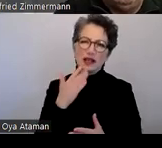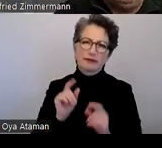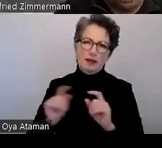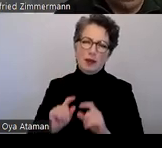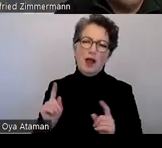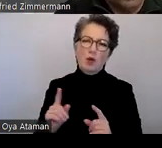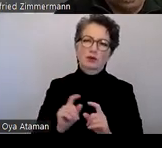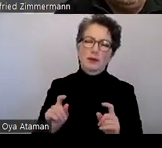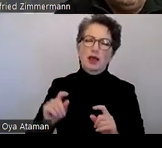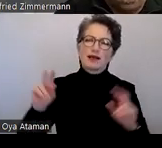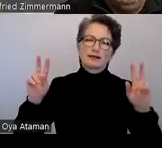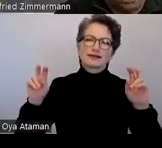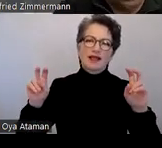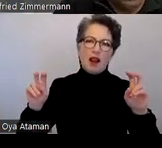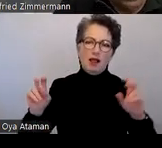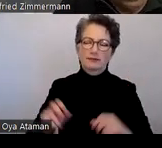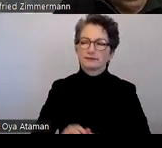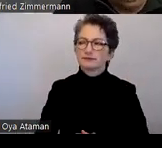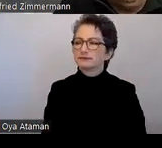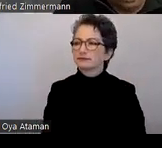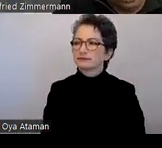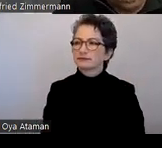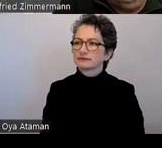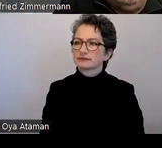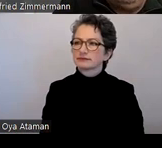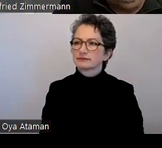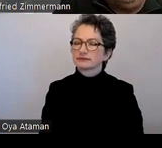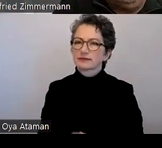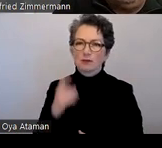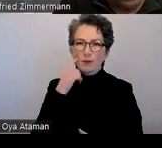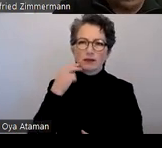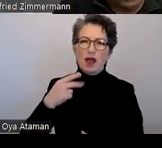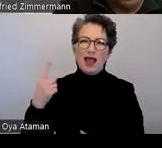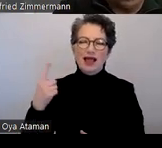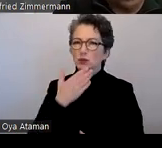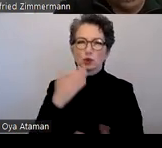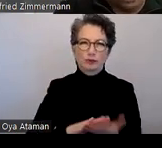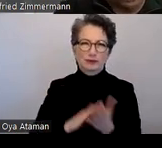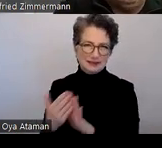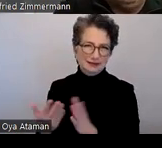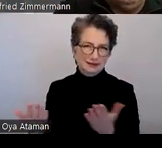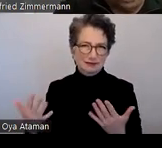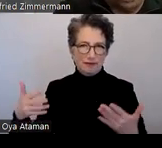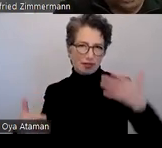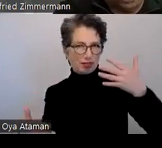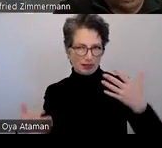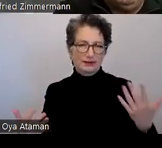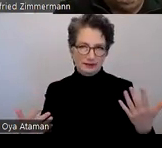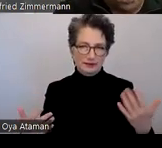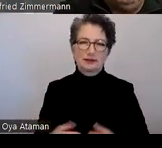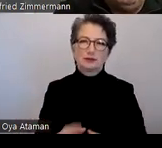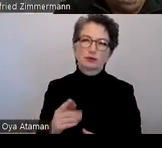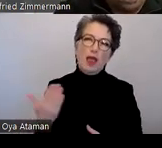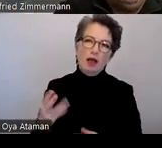auch über das Titel, was im Moment nicht auf H1 übersetzt wird und so weiter, das man dann händisch